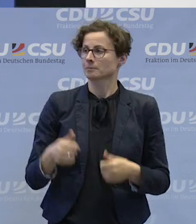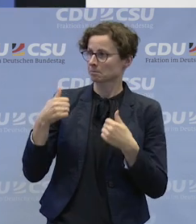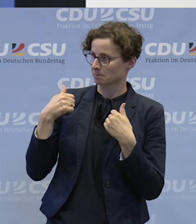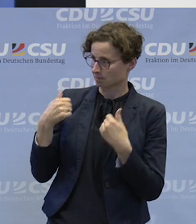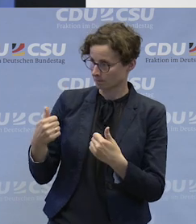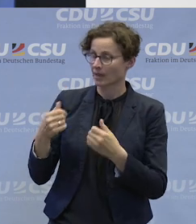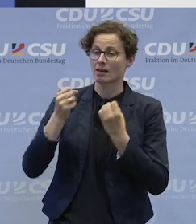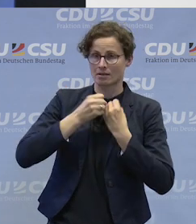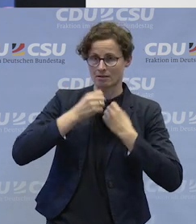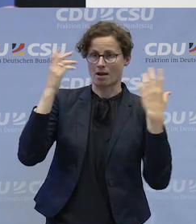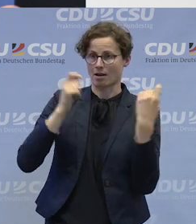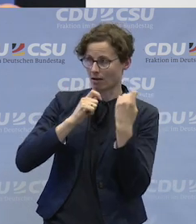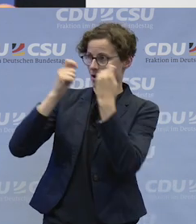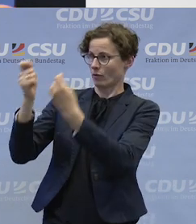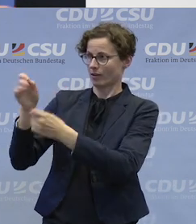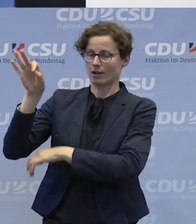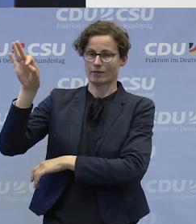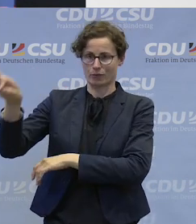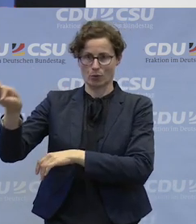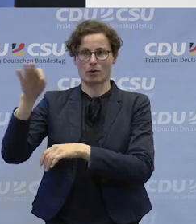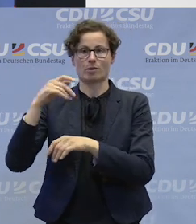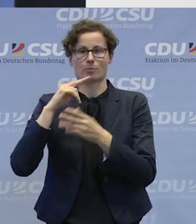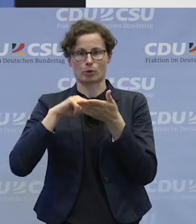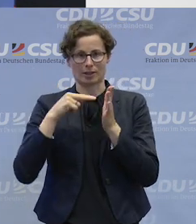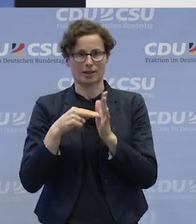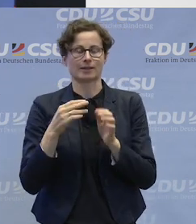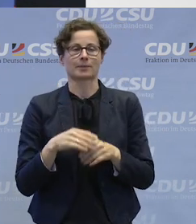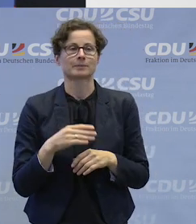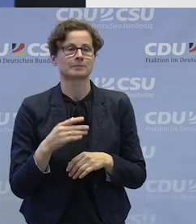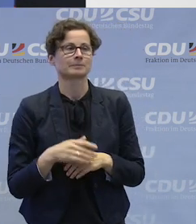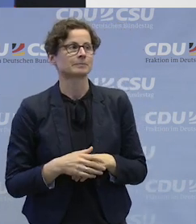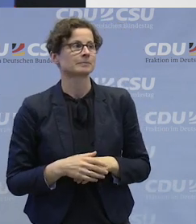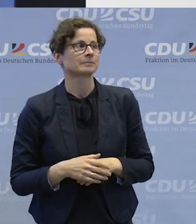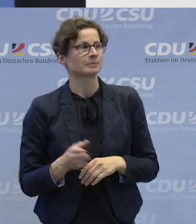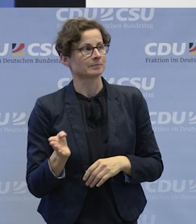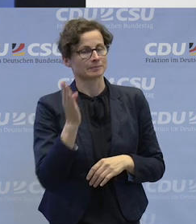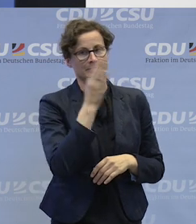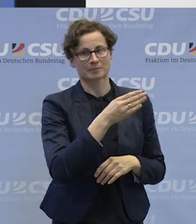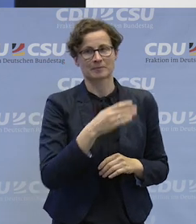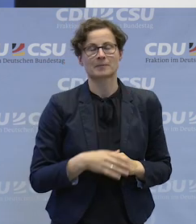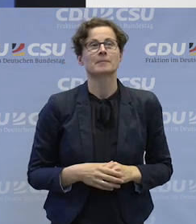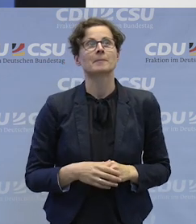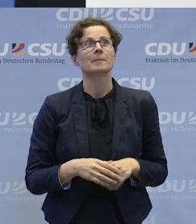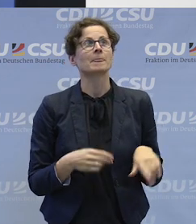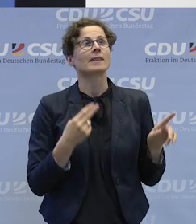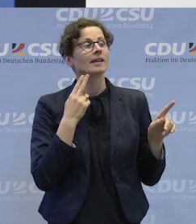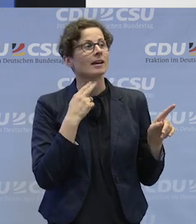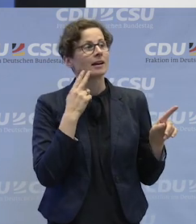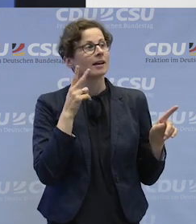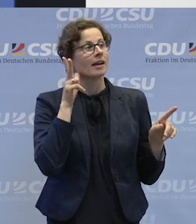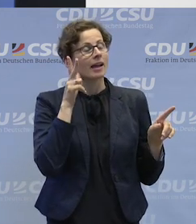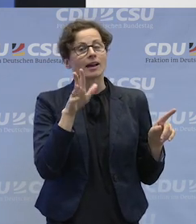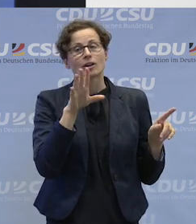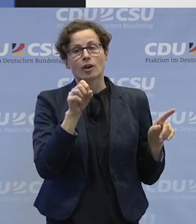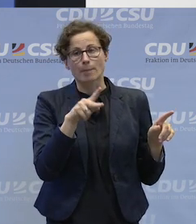klarer Arbeitsauftrag. Die nächste Frage, bitte. Ich hatte für Sie festgegangen. Also mein Name ist Thorsten Schäffler, ich komme